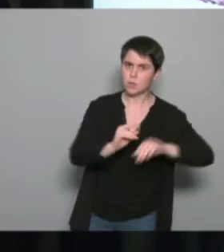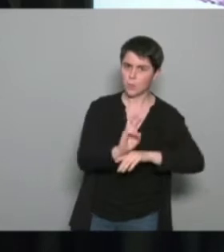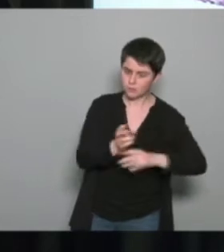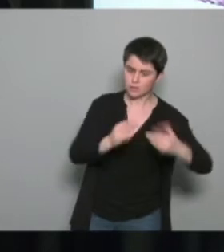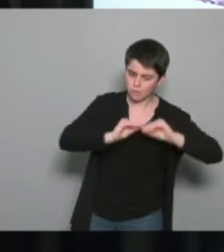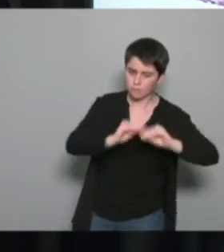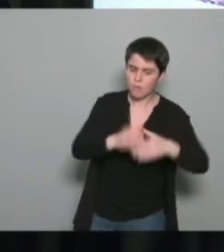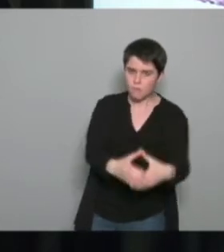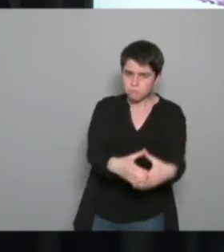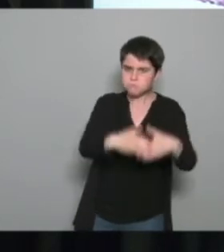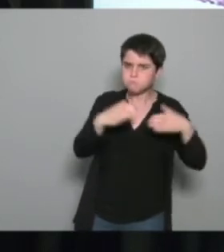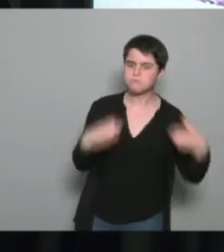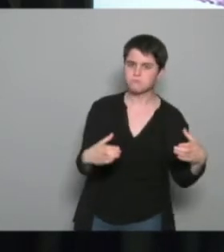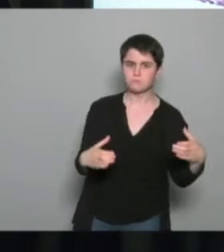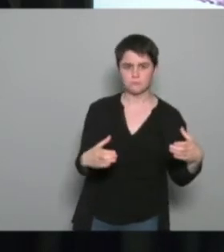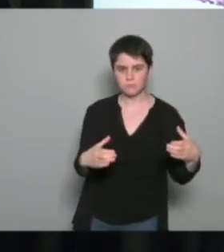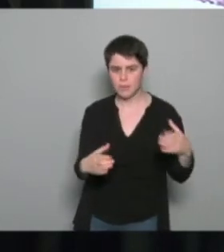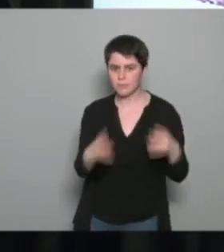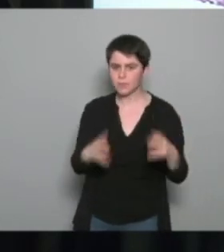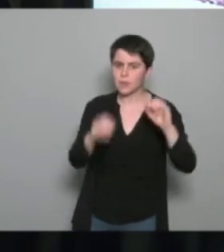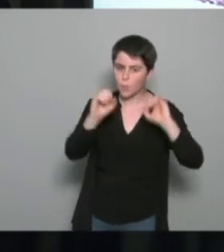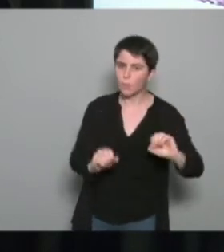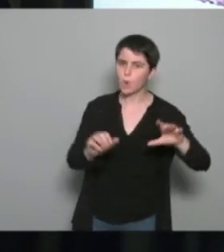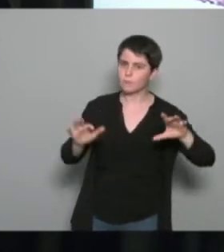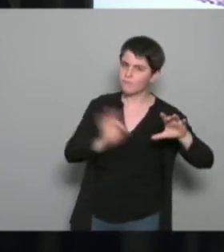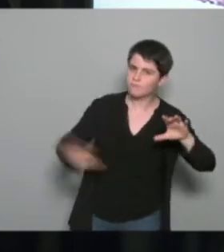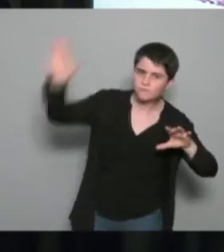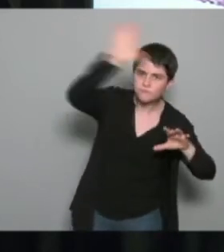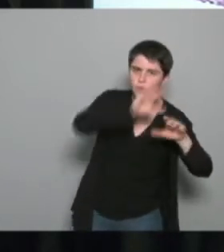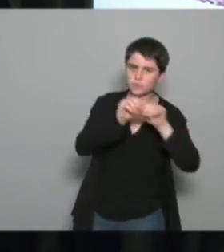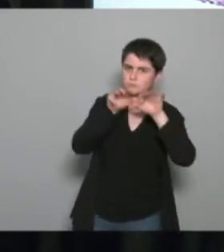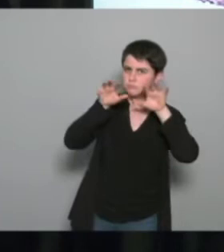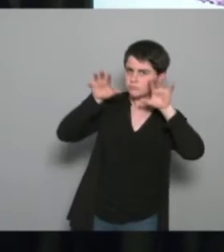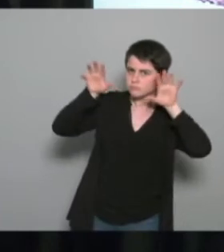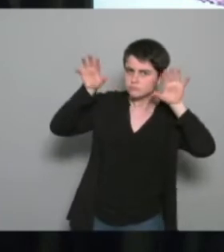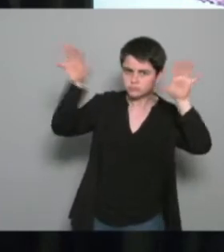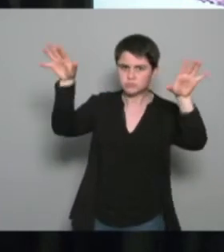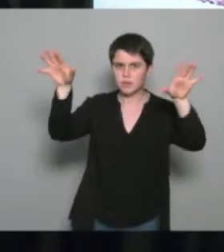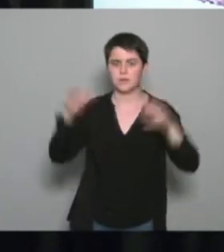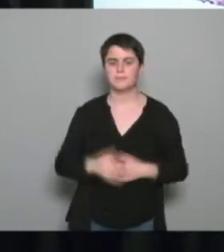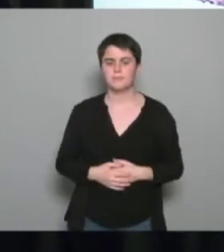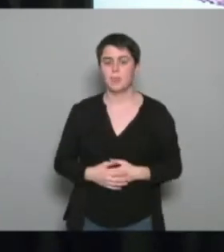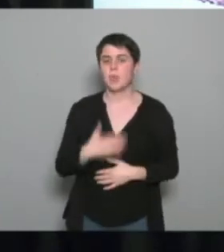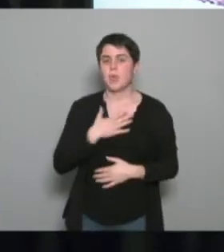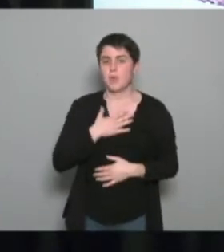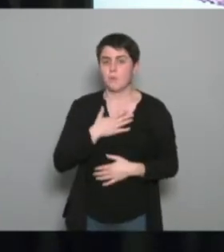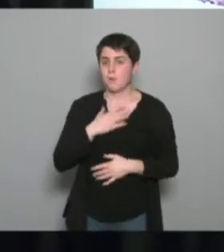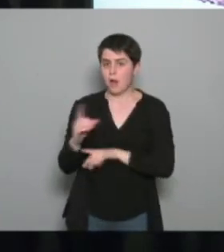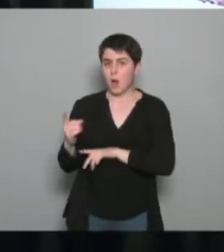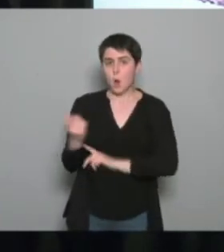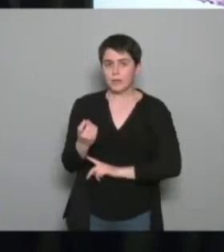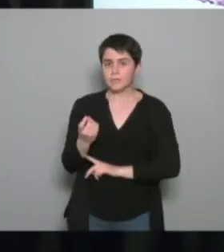importante on pourra développer un maillage territorial et aussi développer cette communication parce que moi je suis issu d'un milieu rural